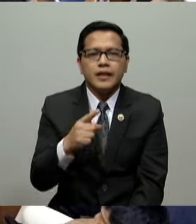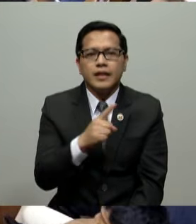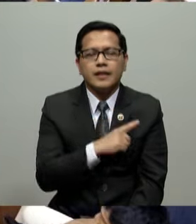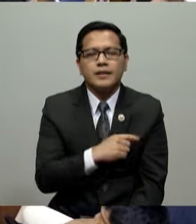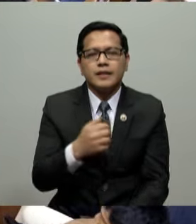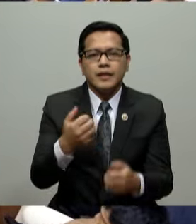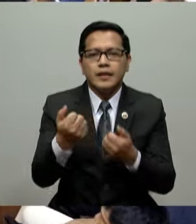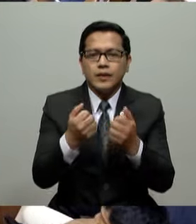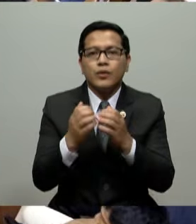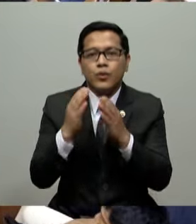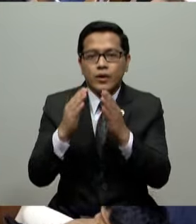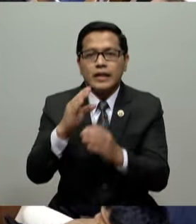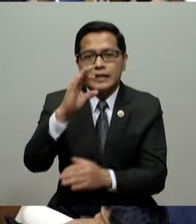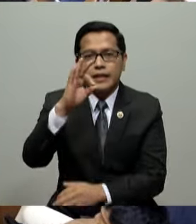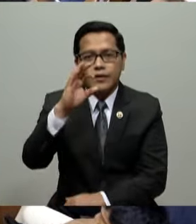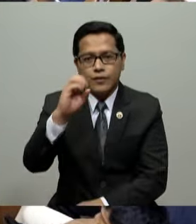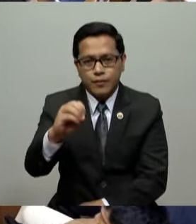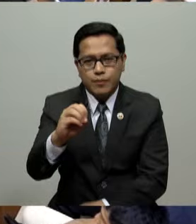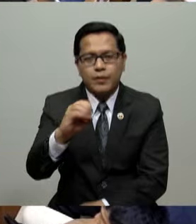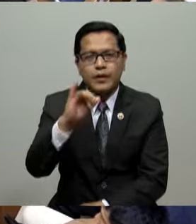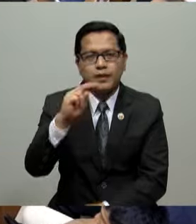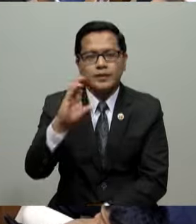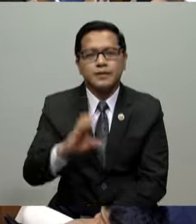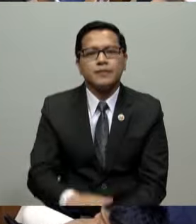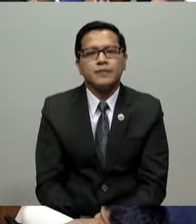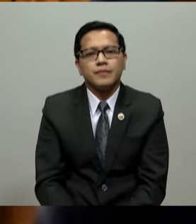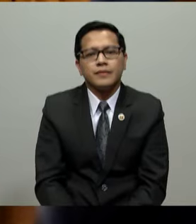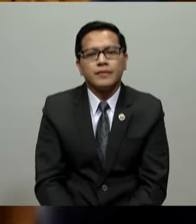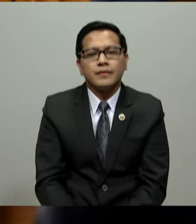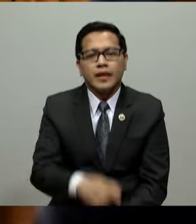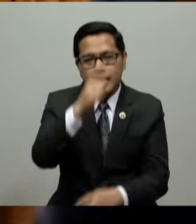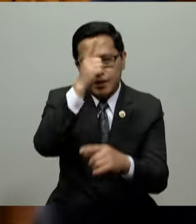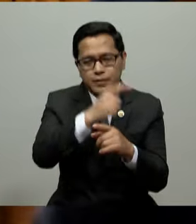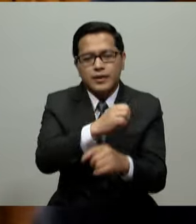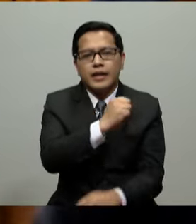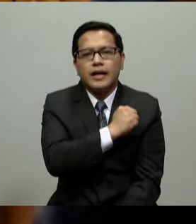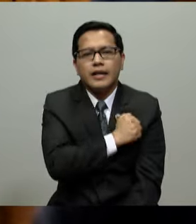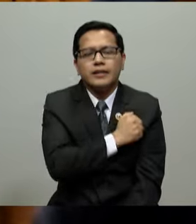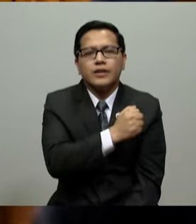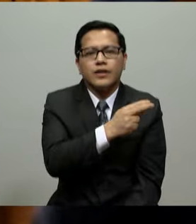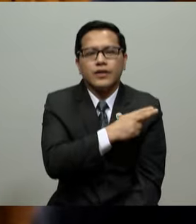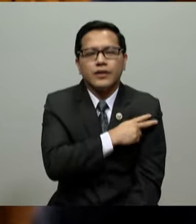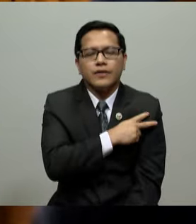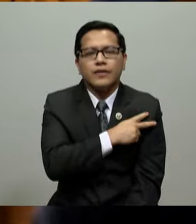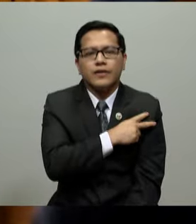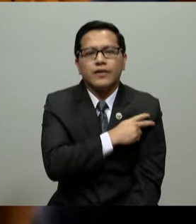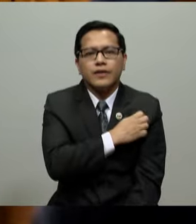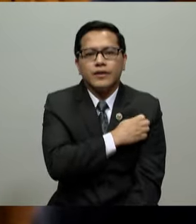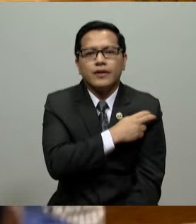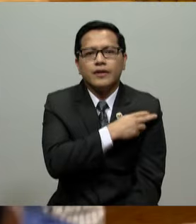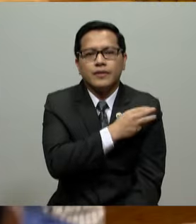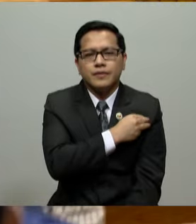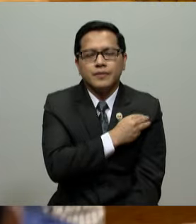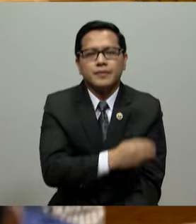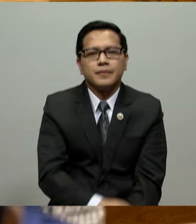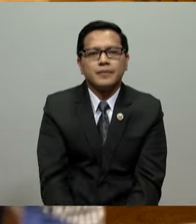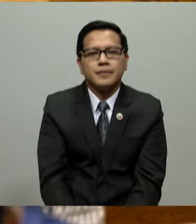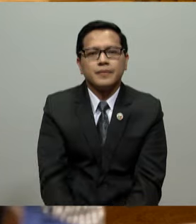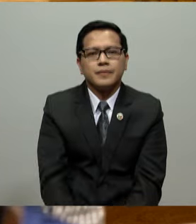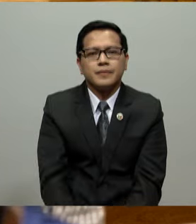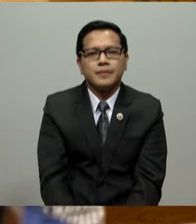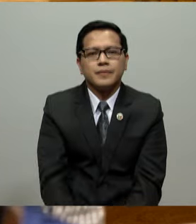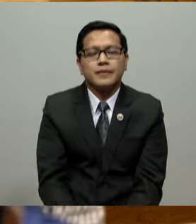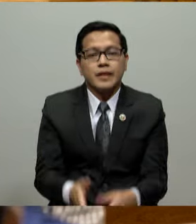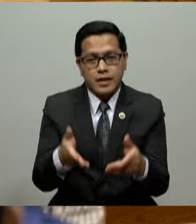-ugnay ng mga kapisanang pansambahayan ang kapatid na Angelo Errano V. Manalo na